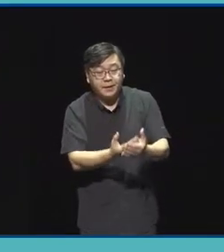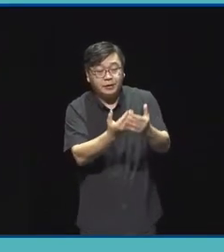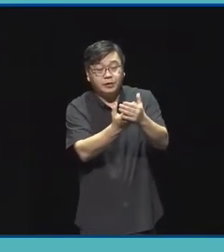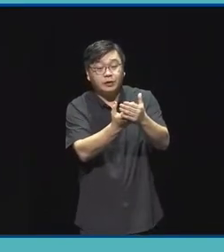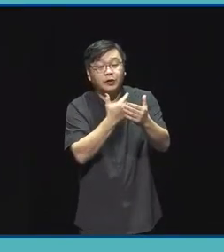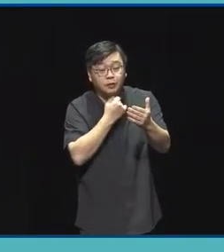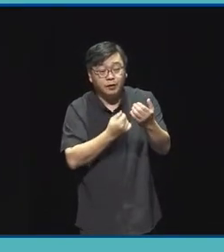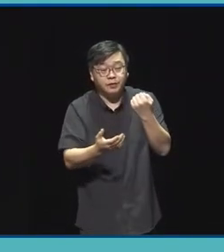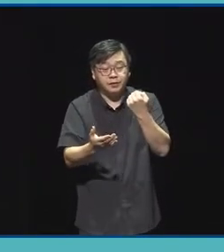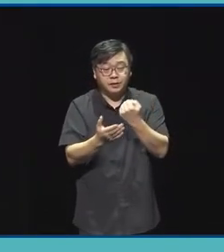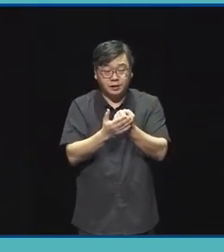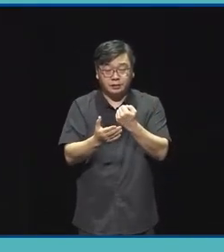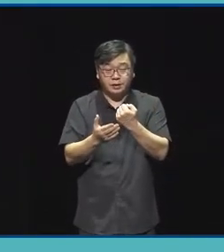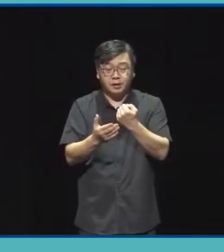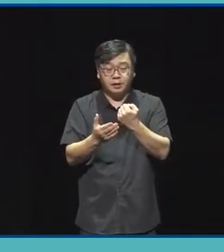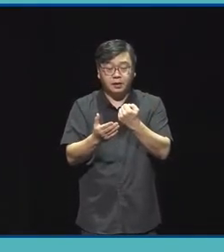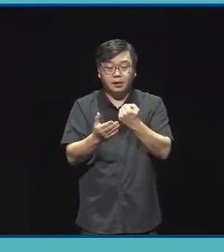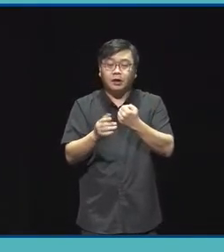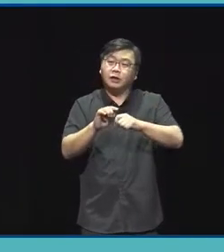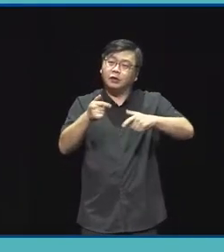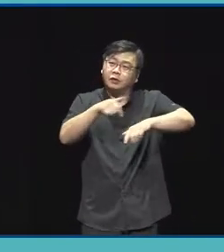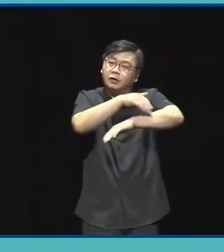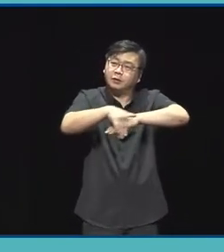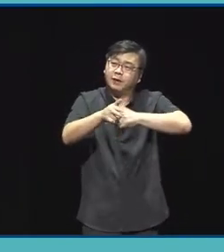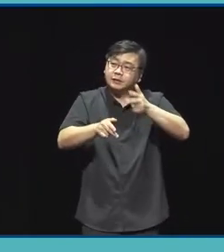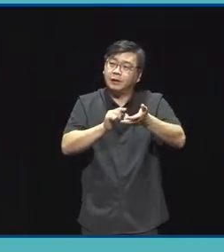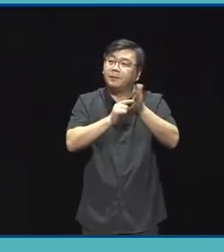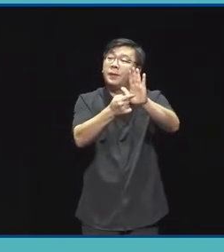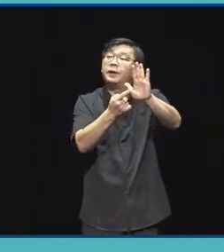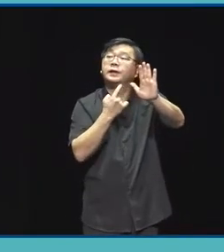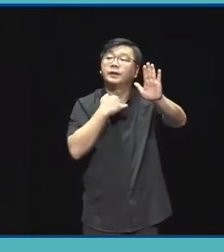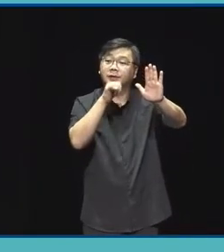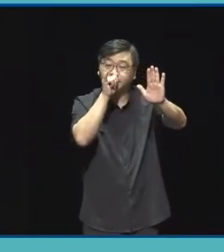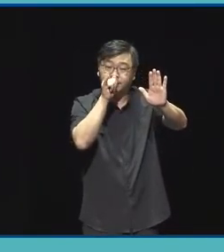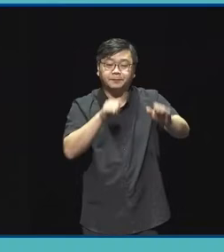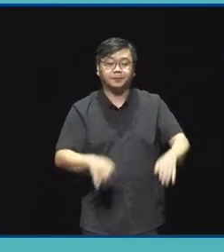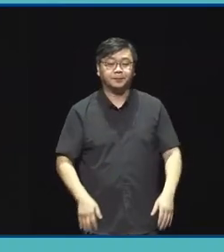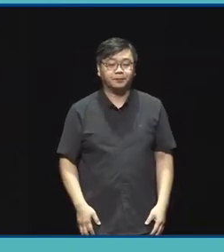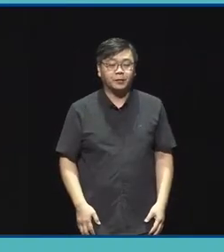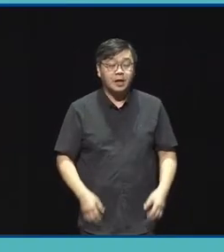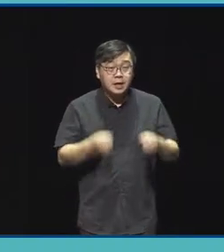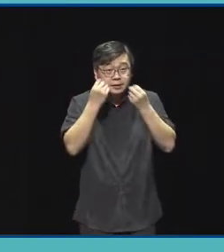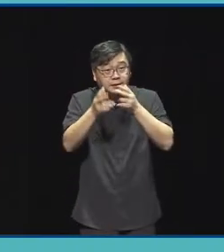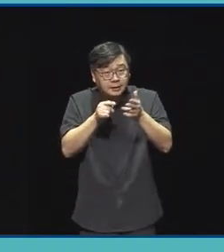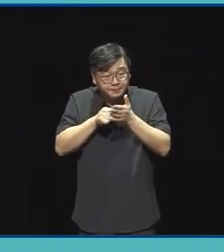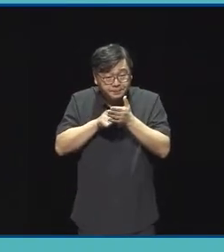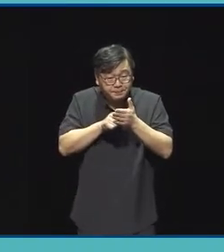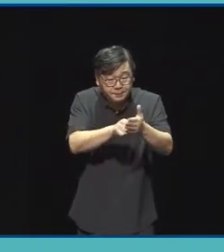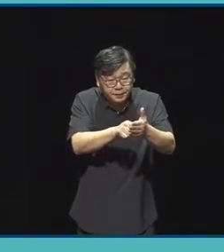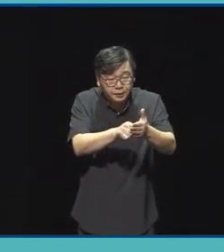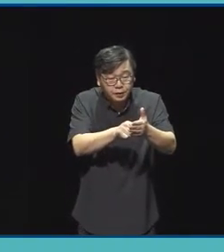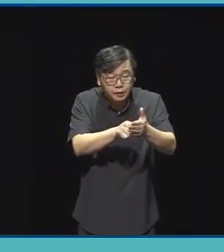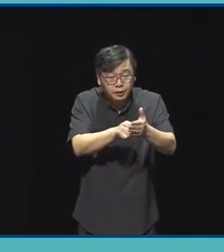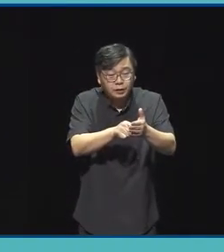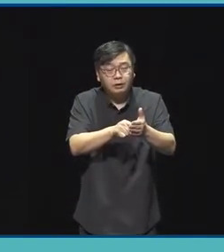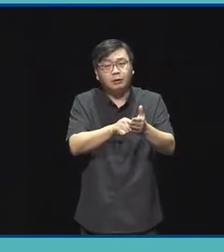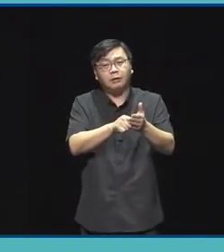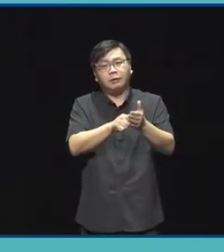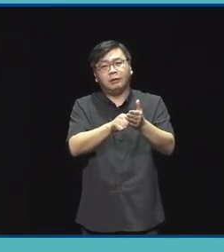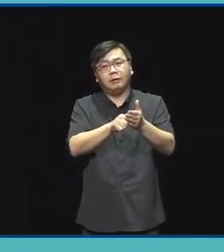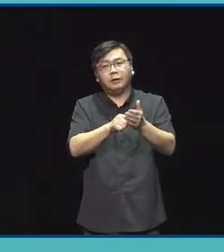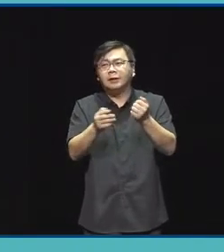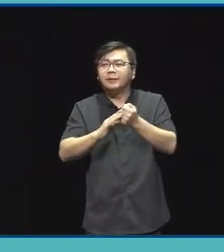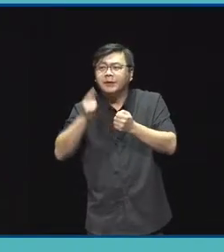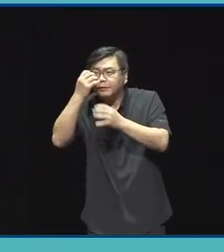기술 융합 주관 등의 기획사업도 추진해 왔습니다 저희가 새로운 사업을 준비하다 보니 항상 예술 현장에